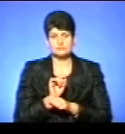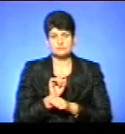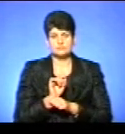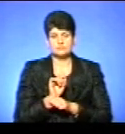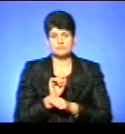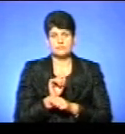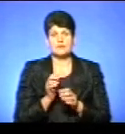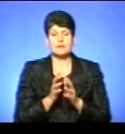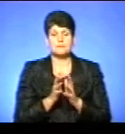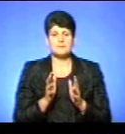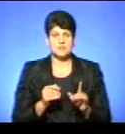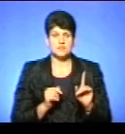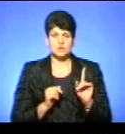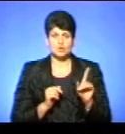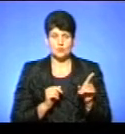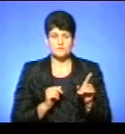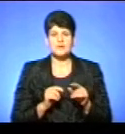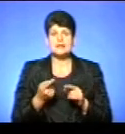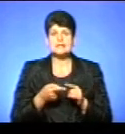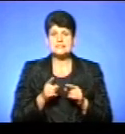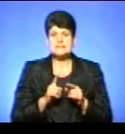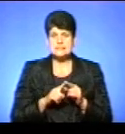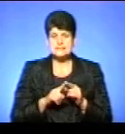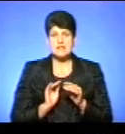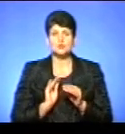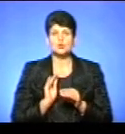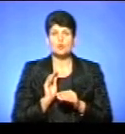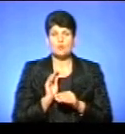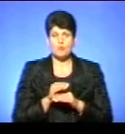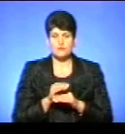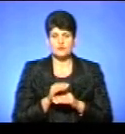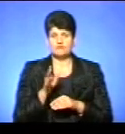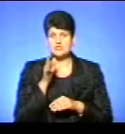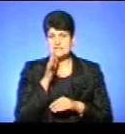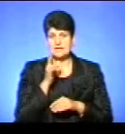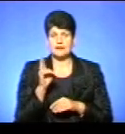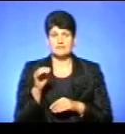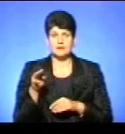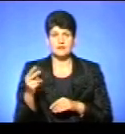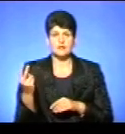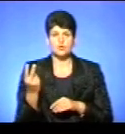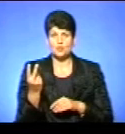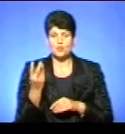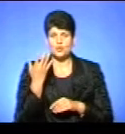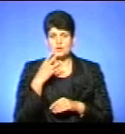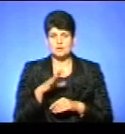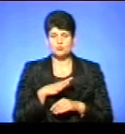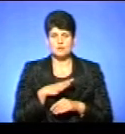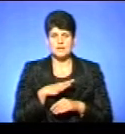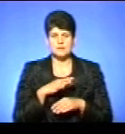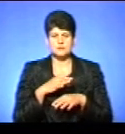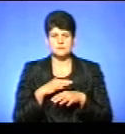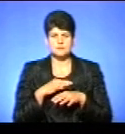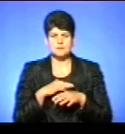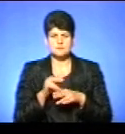Більше того, це доповнювалося в часи Кратерни ІІ, коли була введена жорстка цензури і